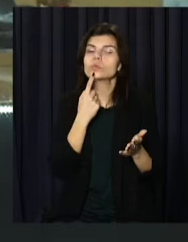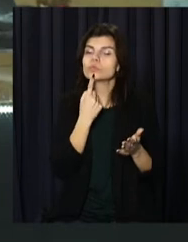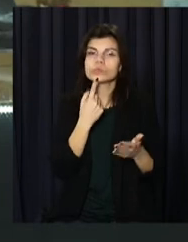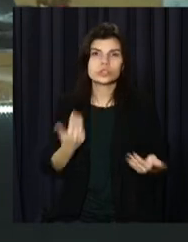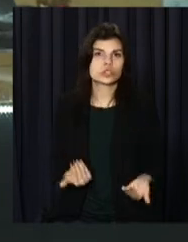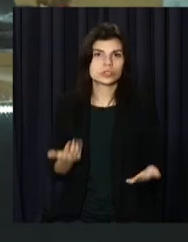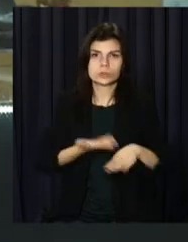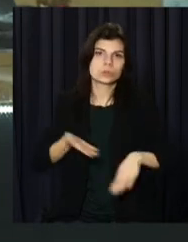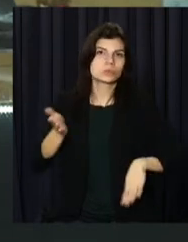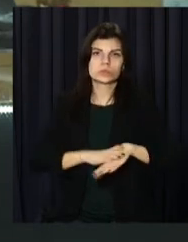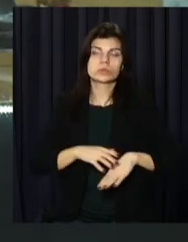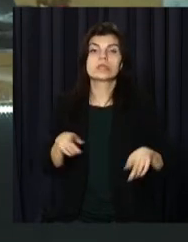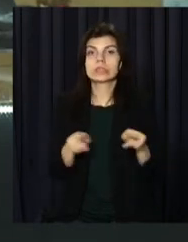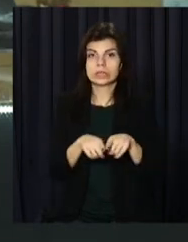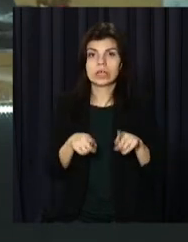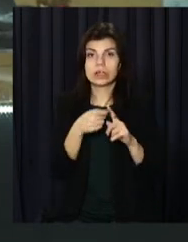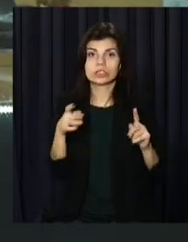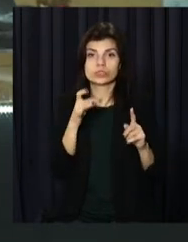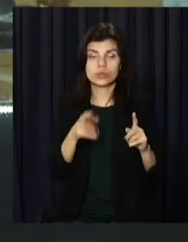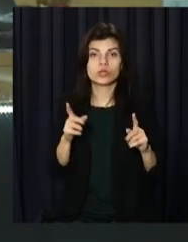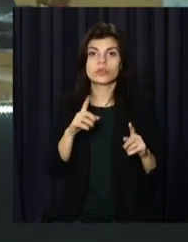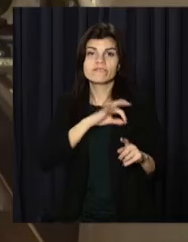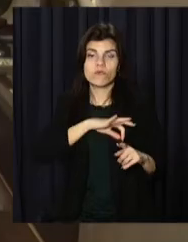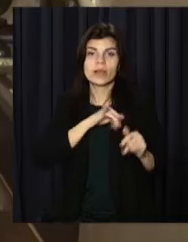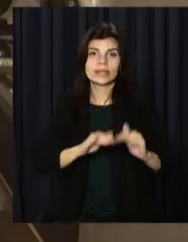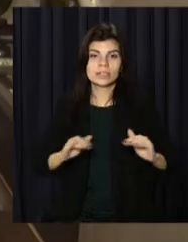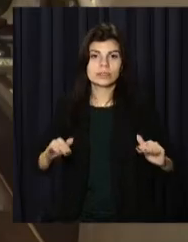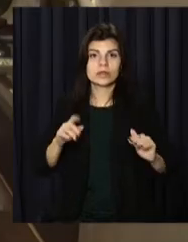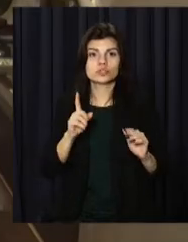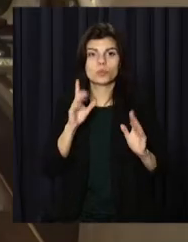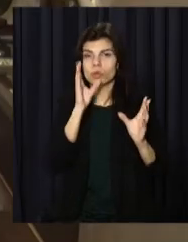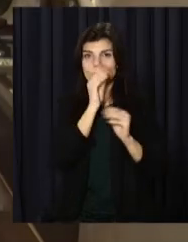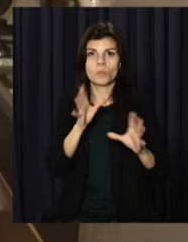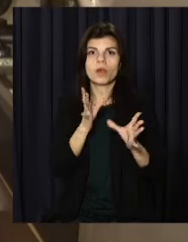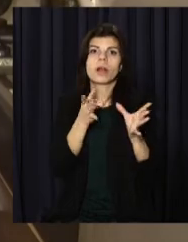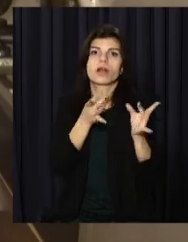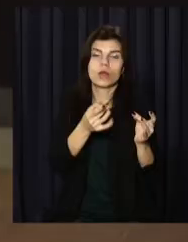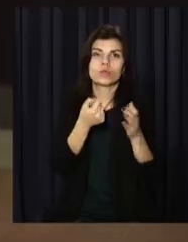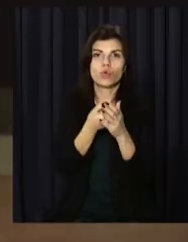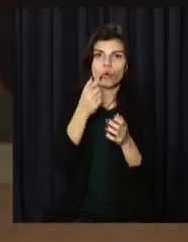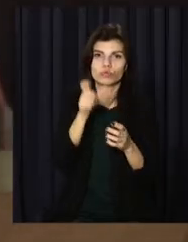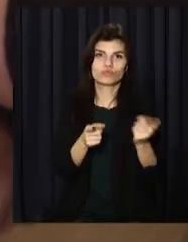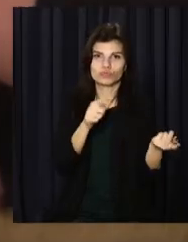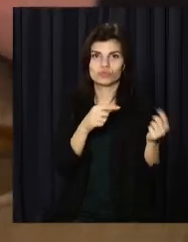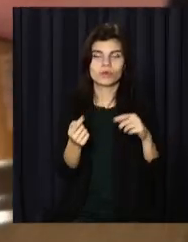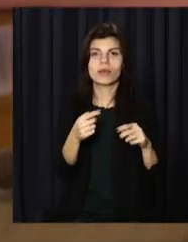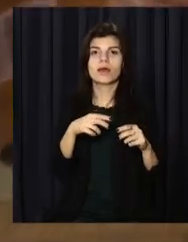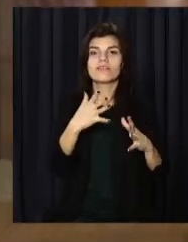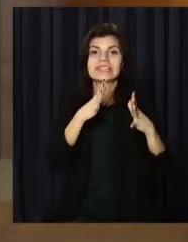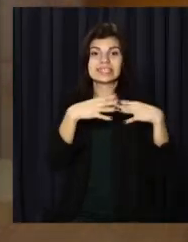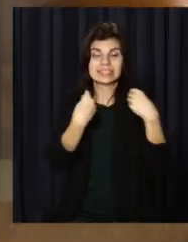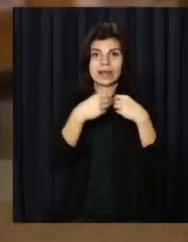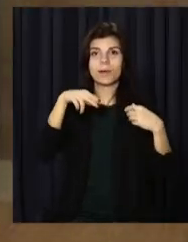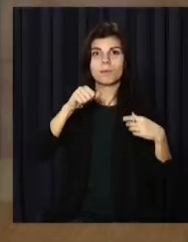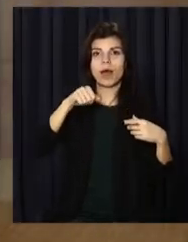життєвих обставинах. Такий строк, аби вихователі та дитина не встигли прив'язатися один до одного. До патронатних родин